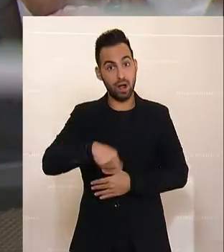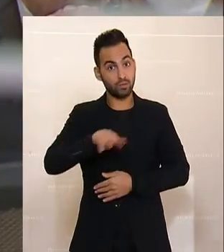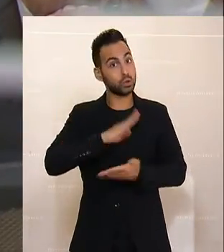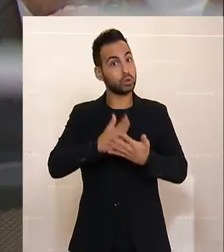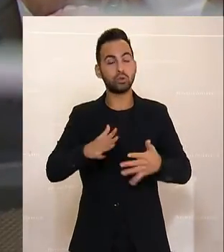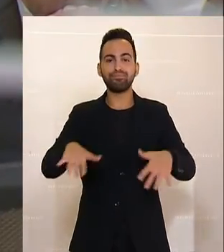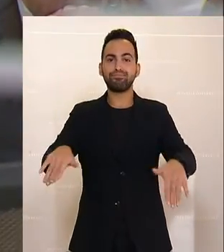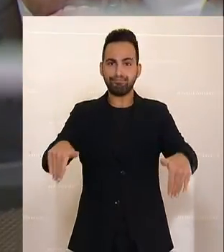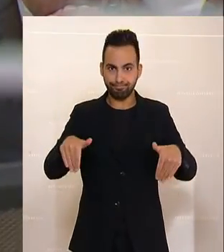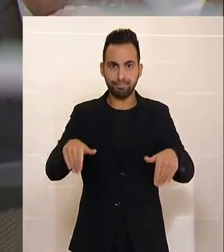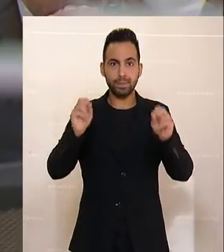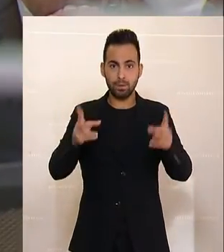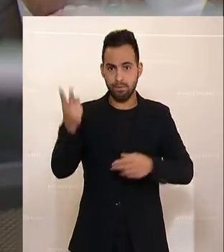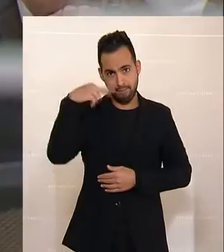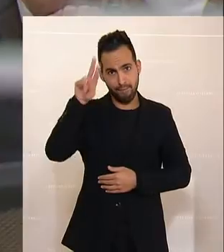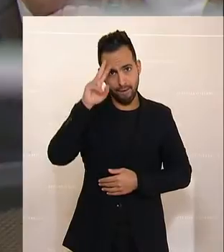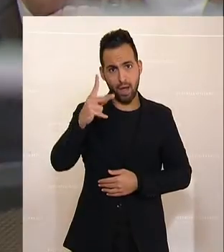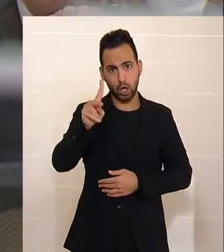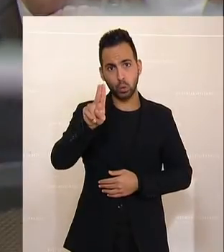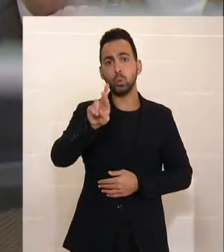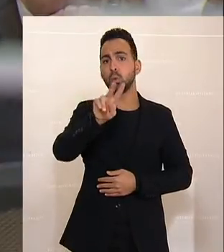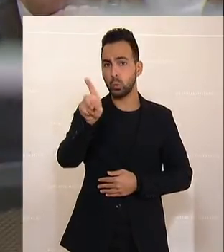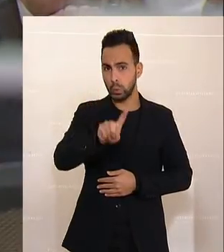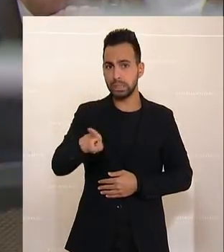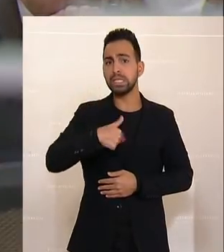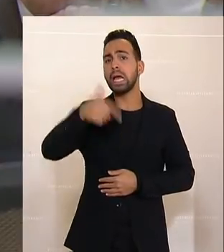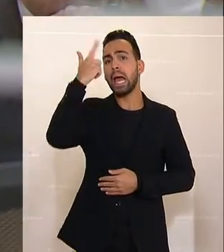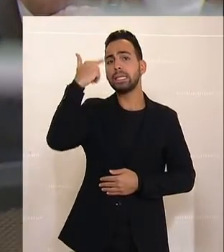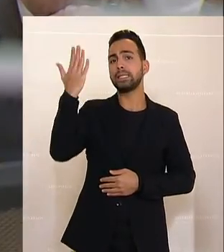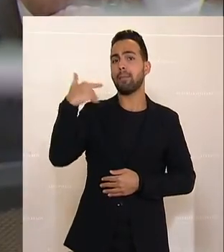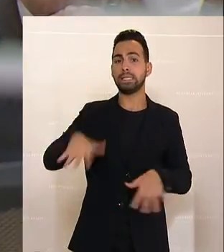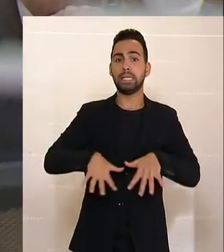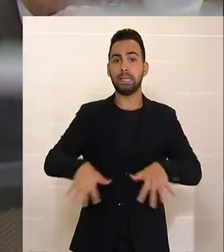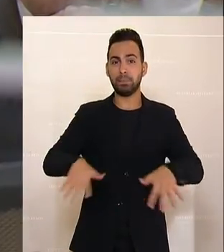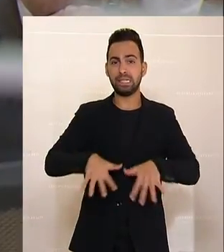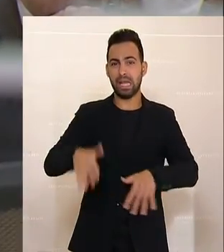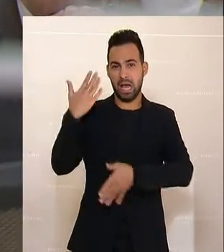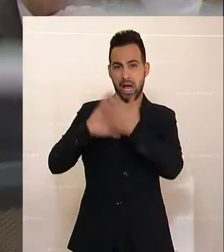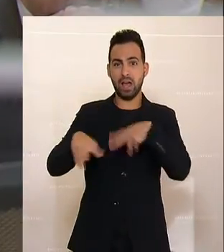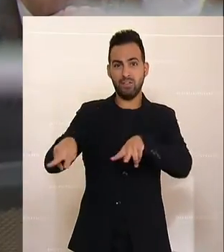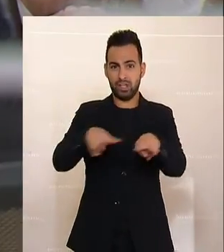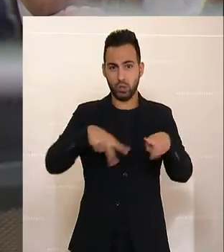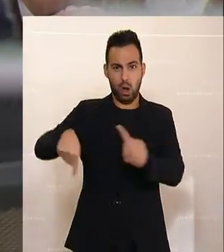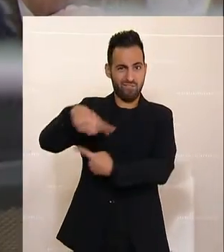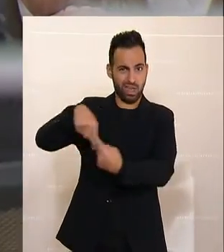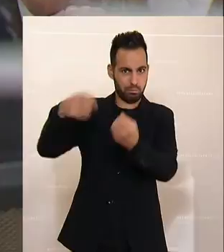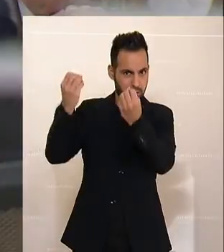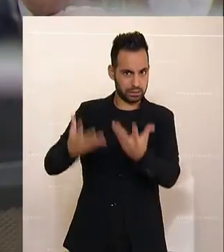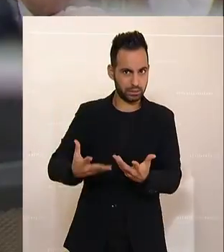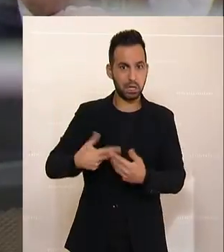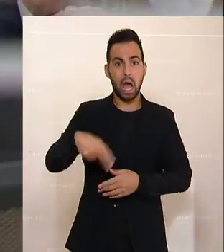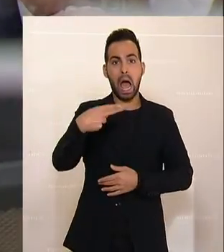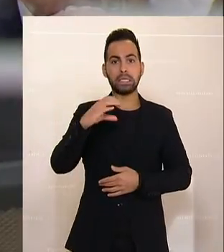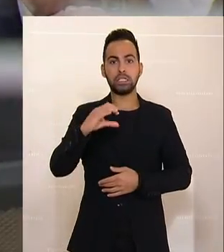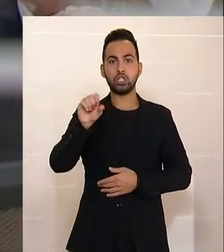übernommen. Herr Kurz, ich erinnere daran, was Sie gesagt haben nach der Ibiza-Videoaffäre zu HC